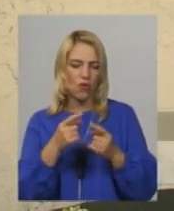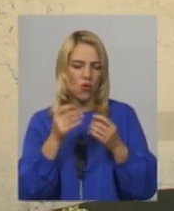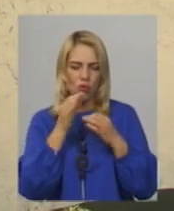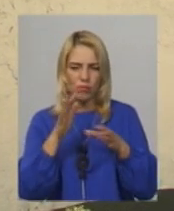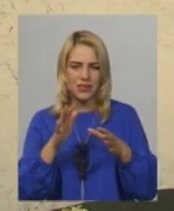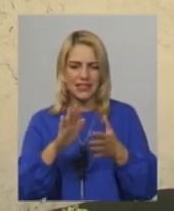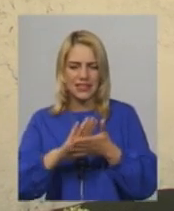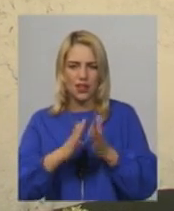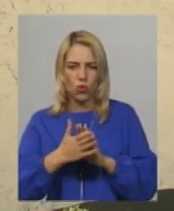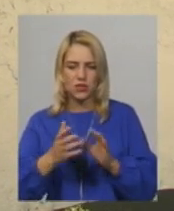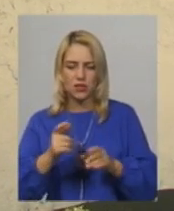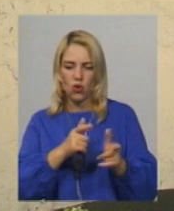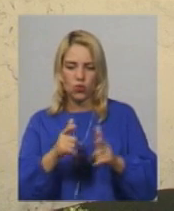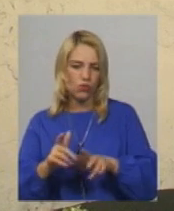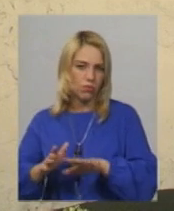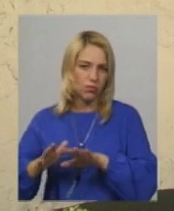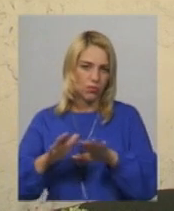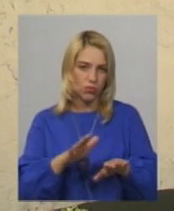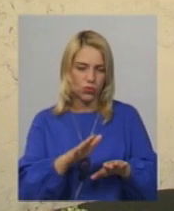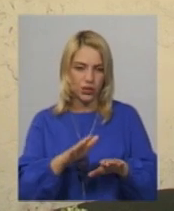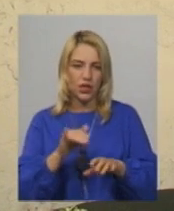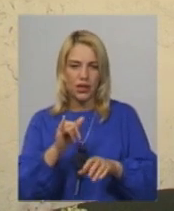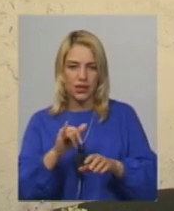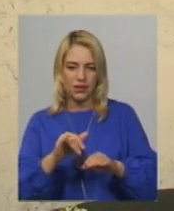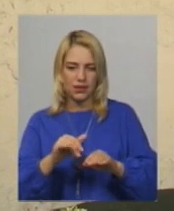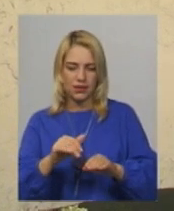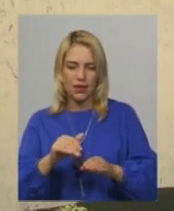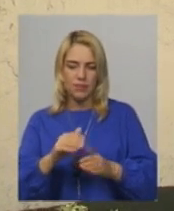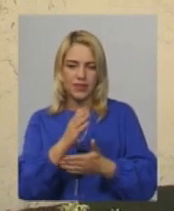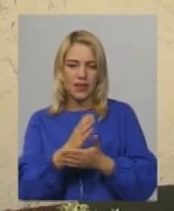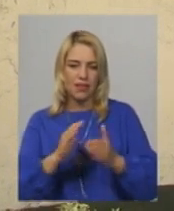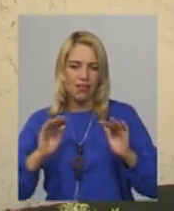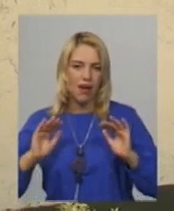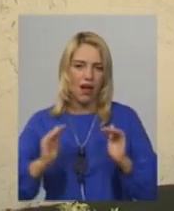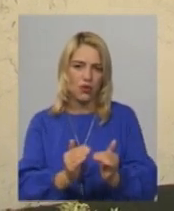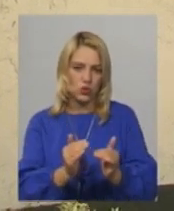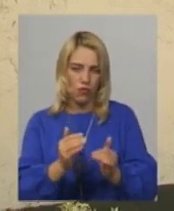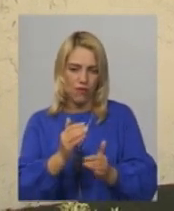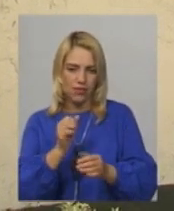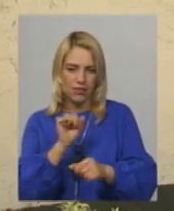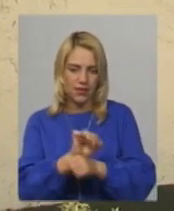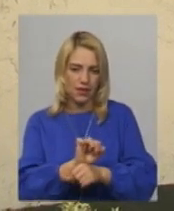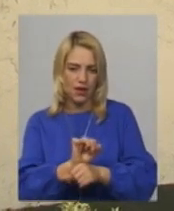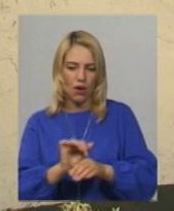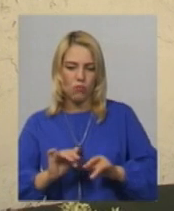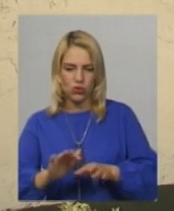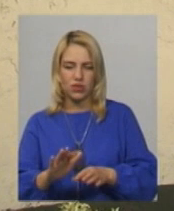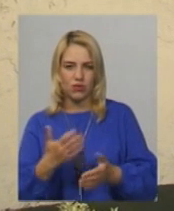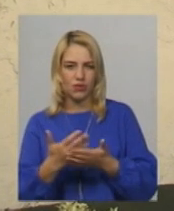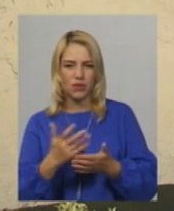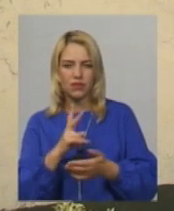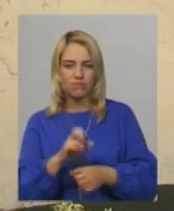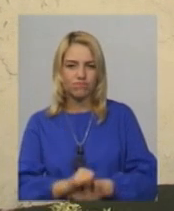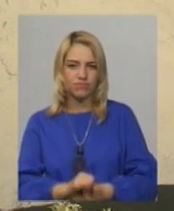готові прибути в найкоротший час і локалізувати якусь надзвичайну подію, тобто непокору ув'язнених,